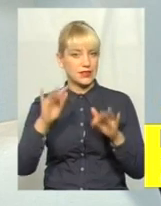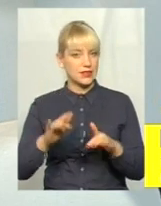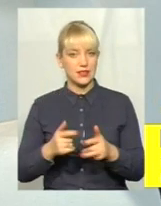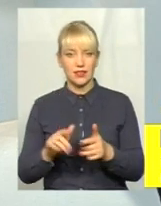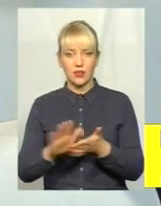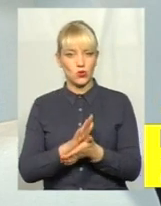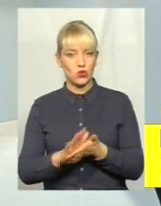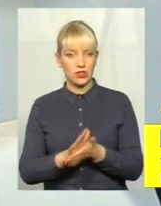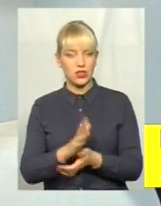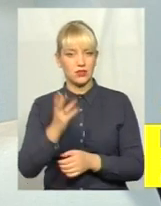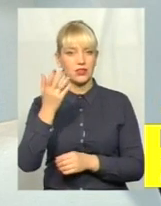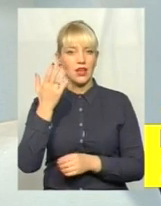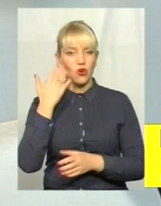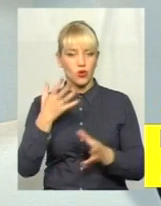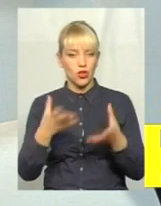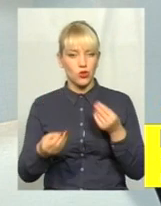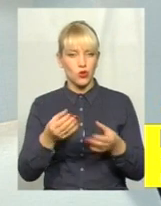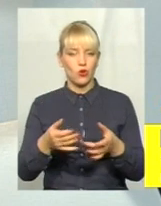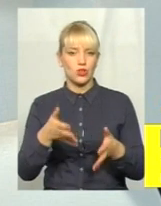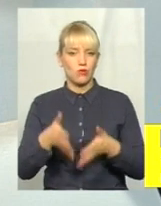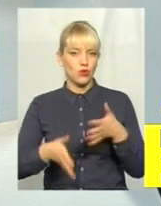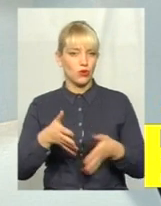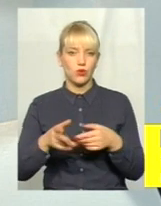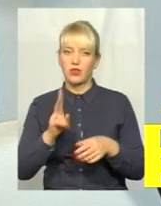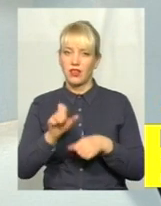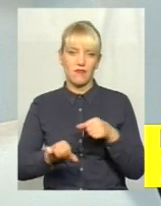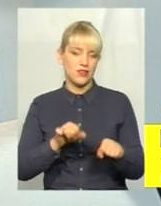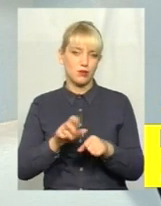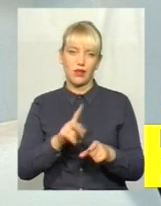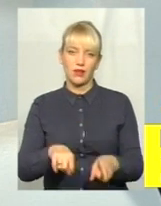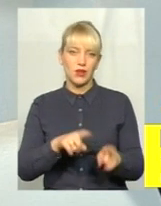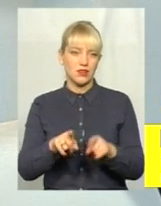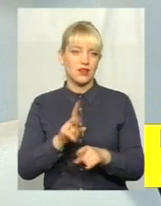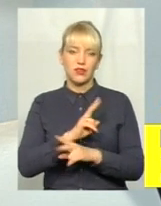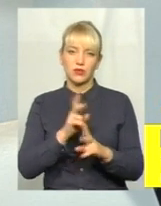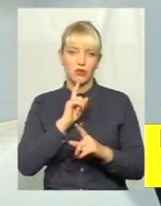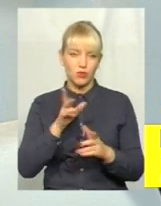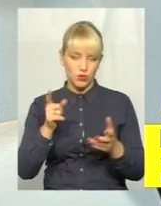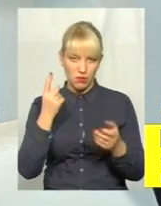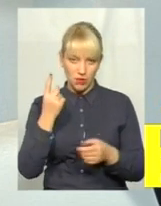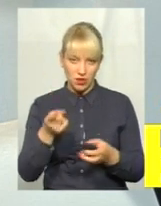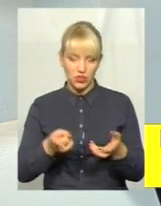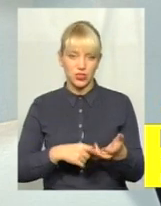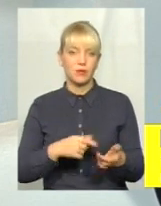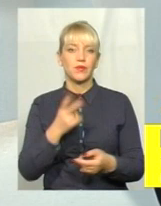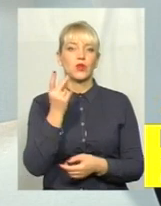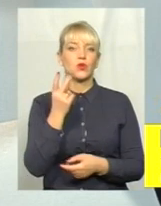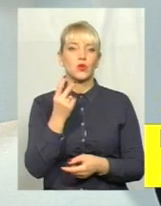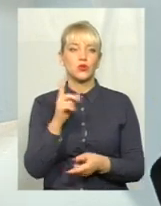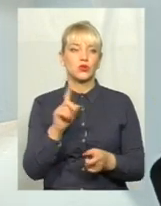дощ, слякать, мокрий сніг, то ніхто ж на велосипеди не пересяде. Це перше питання, що я би хотів зазначити.